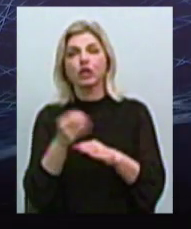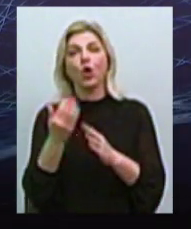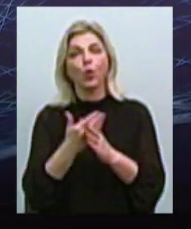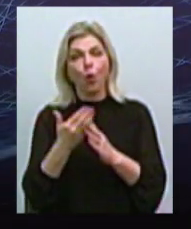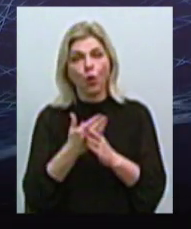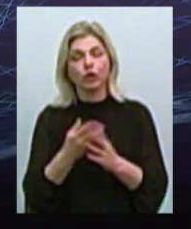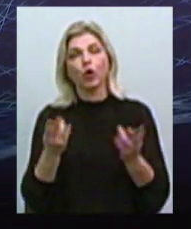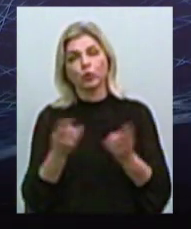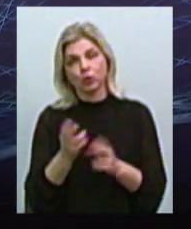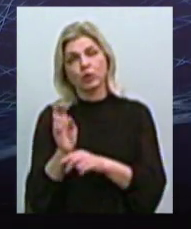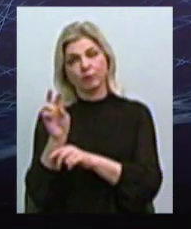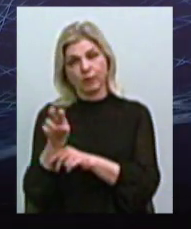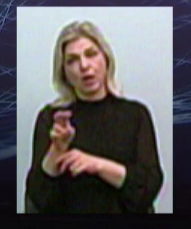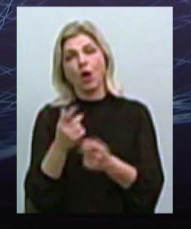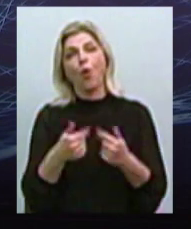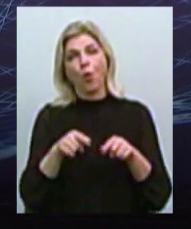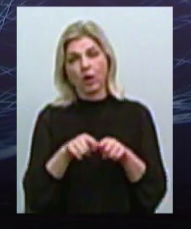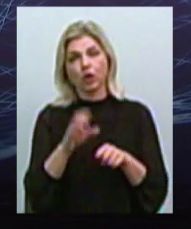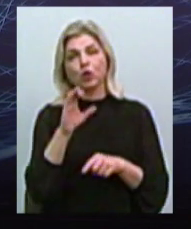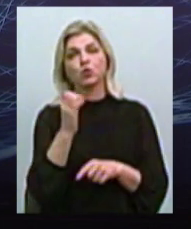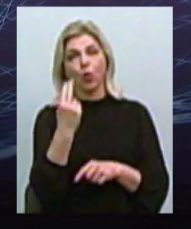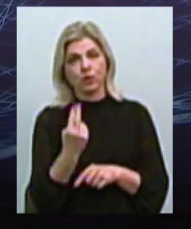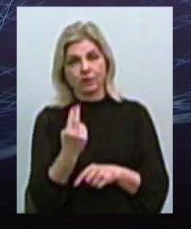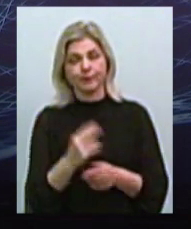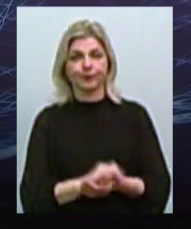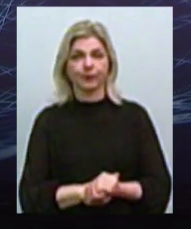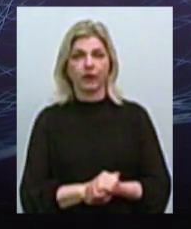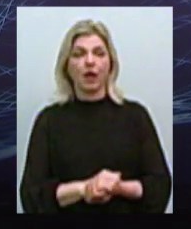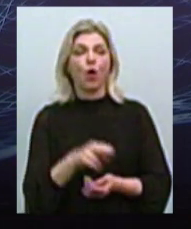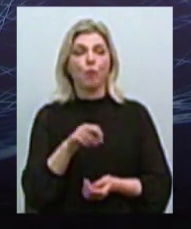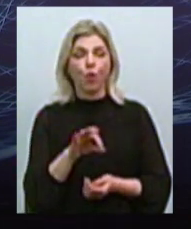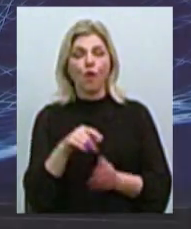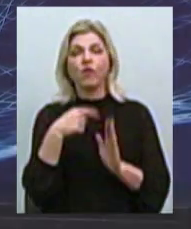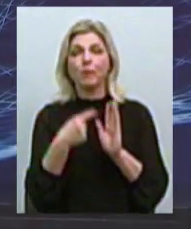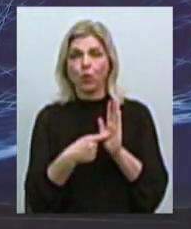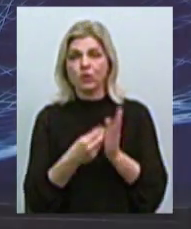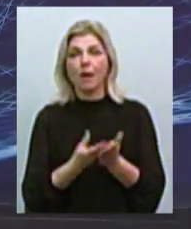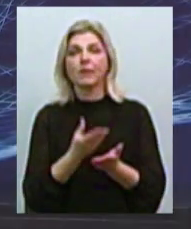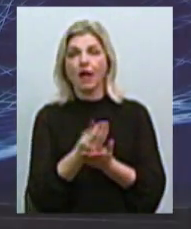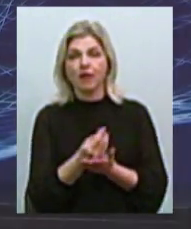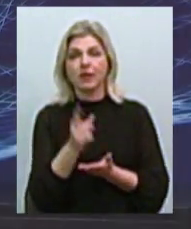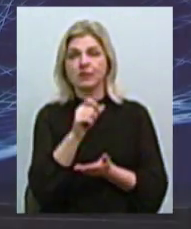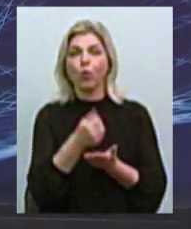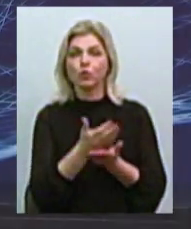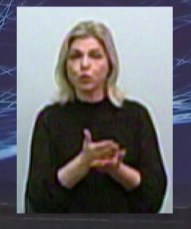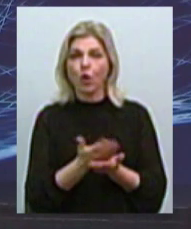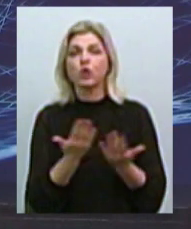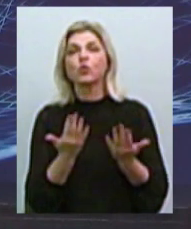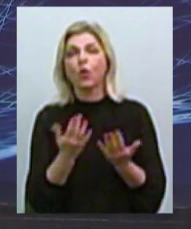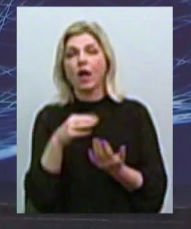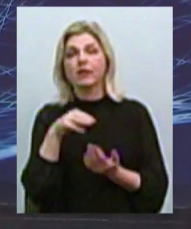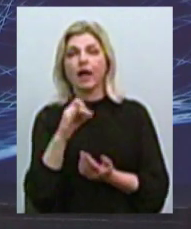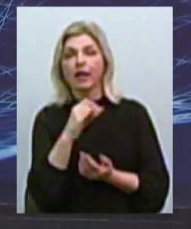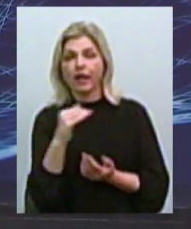обращатися в органі соцзащити. По випадку начислення плати за услуги, які тарифи, в якому